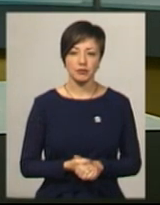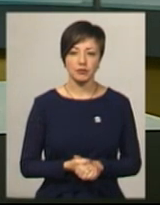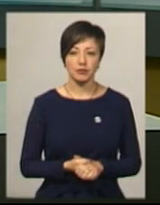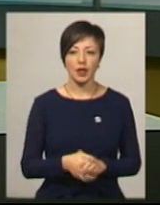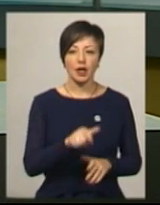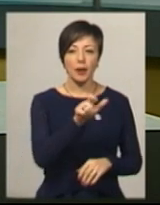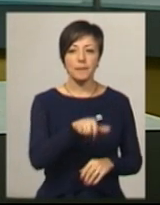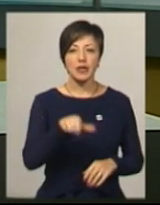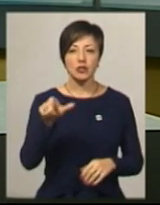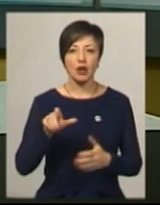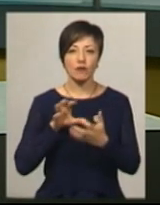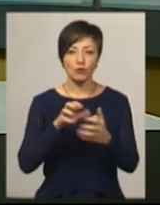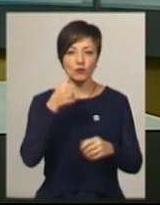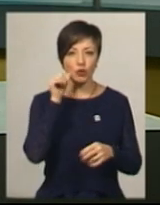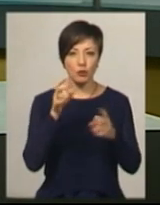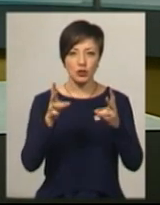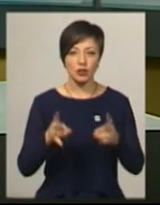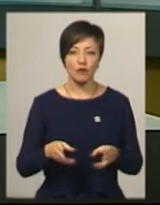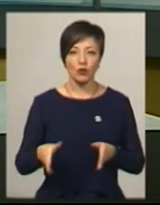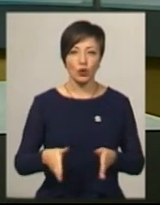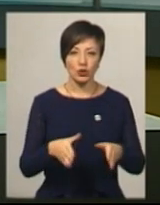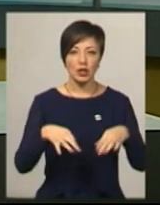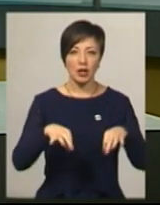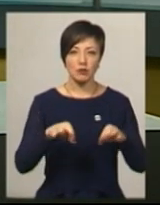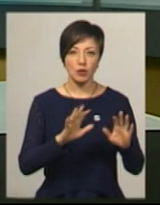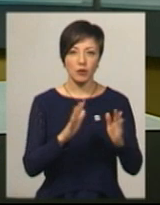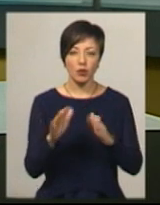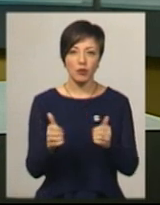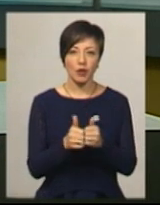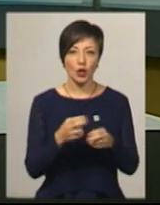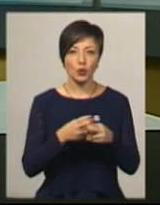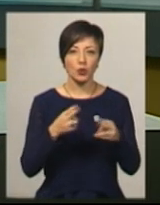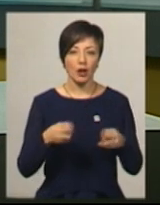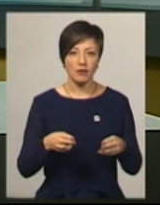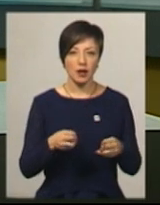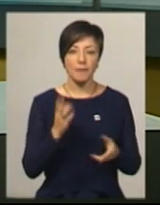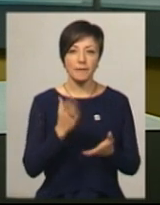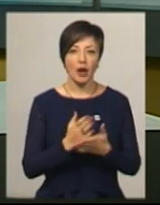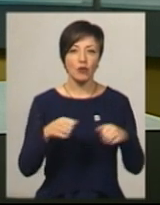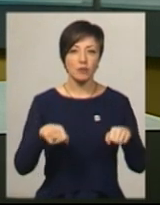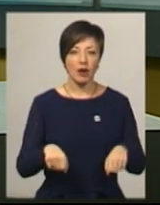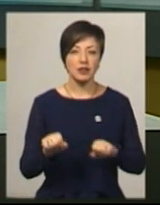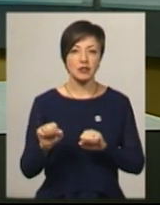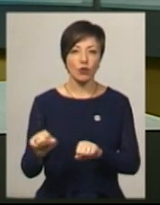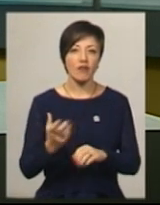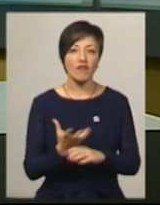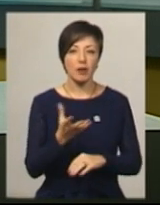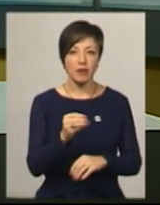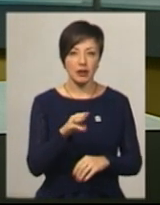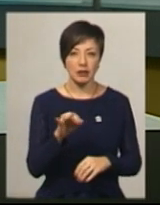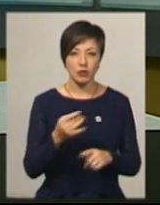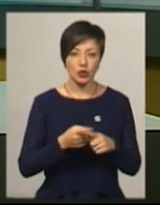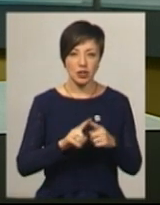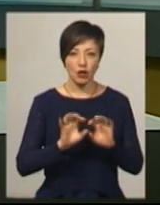Пасажири автобуса, які вчора постраждали у дорожньо-транспортній пригоді поблизу Дунаєвець, мають право на страхові виплати. Про це